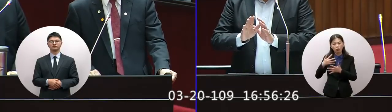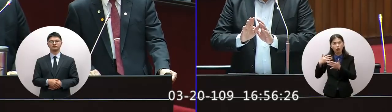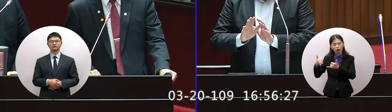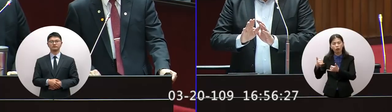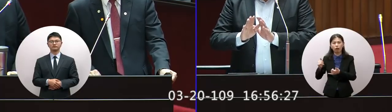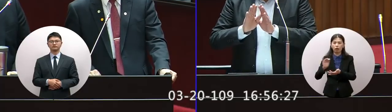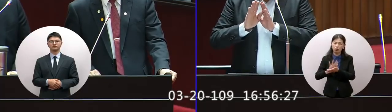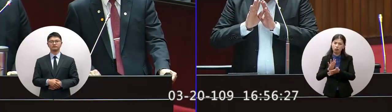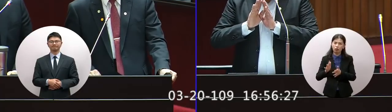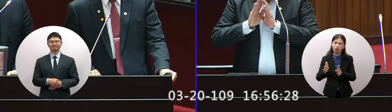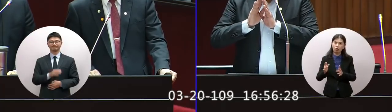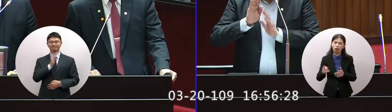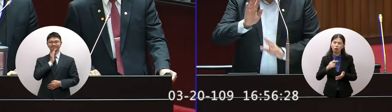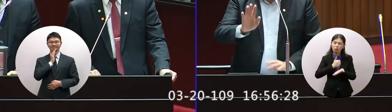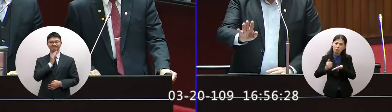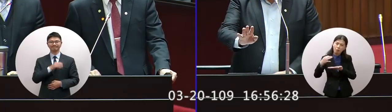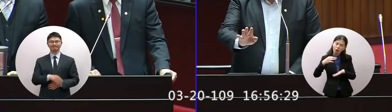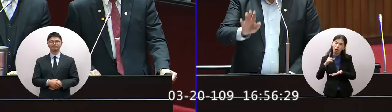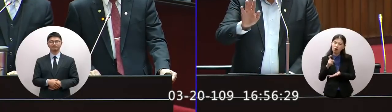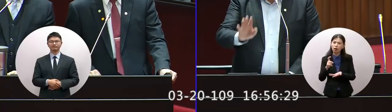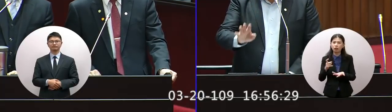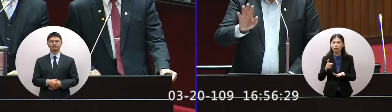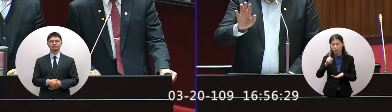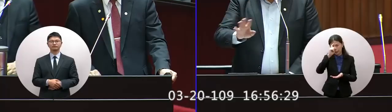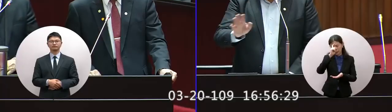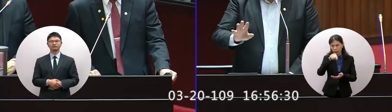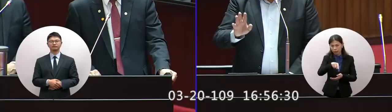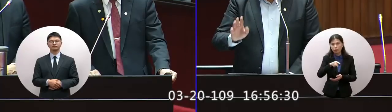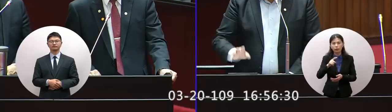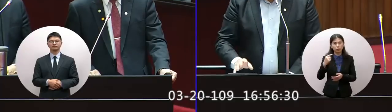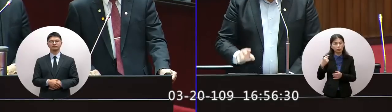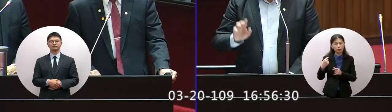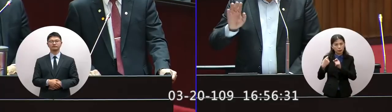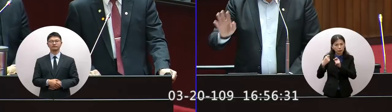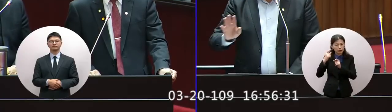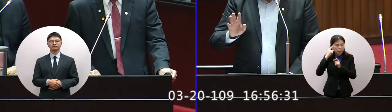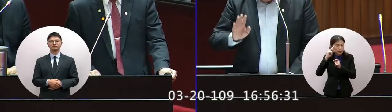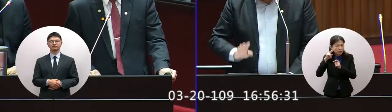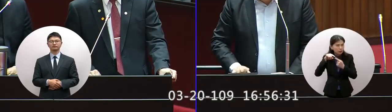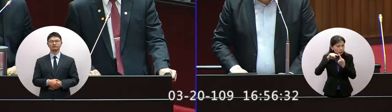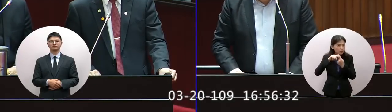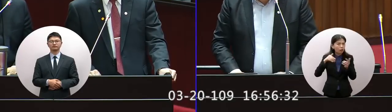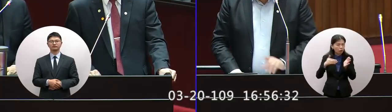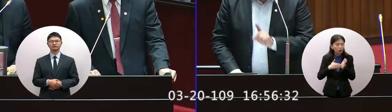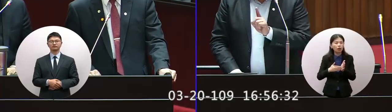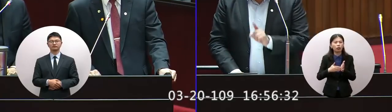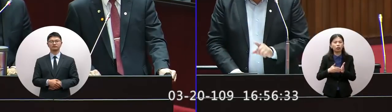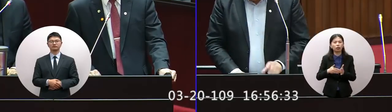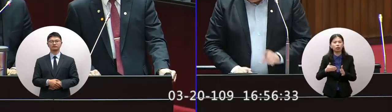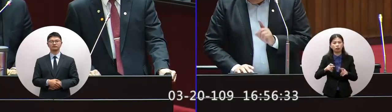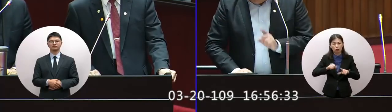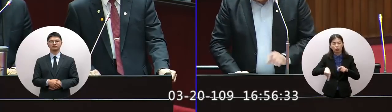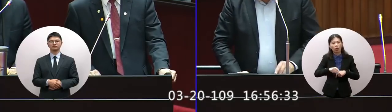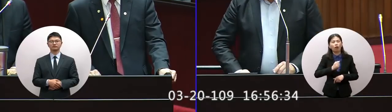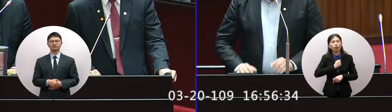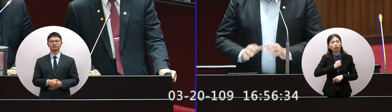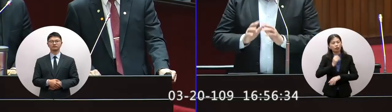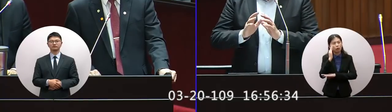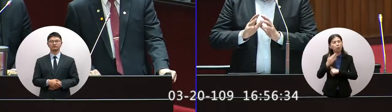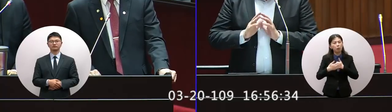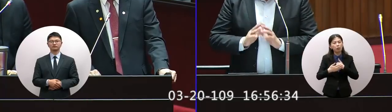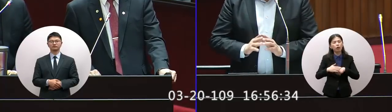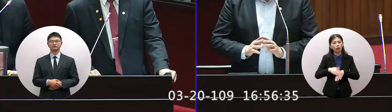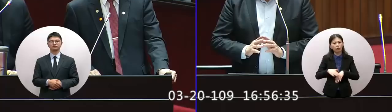這都要出力我沒有要求你現在馬上有答案我希望你到這兩天研究出來讓業者知道政府的關心這點很重要另外